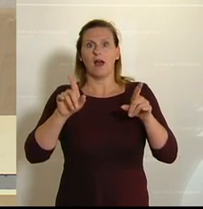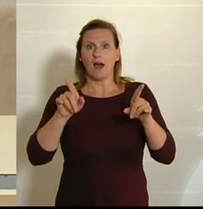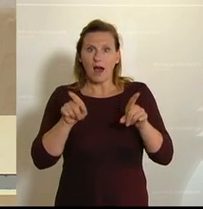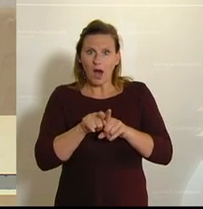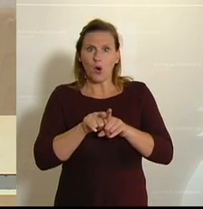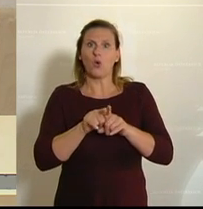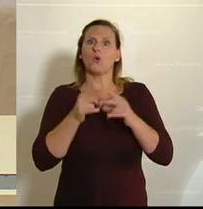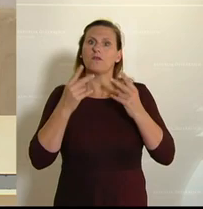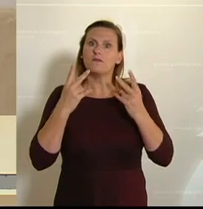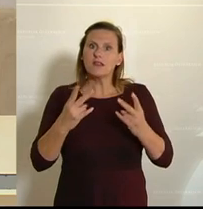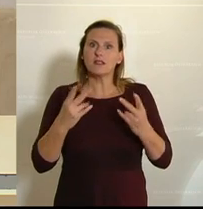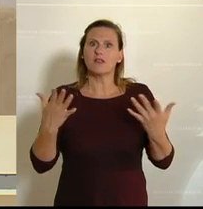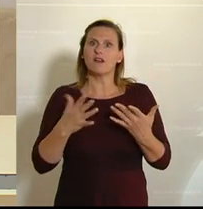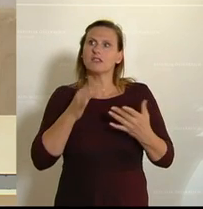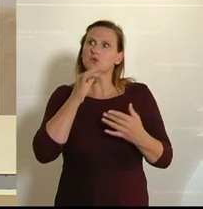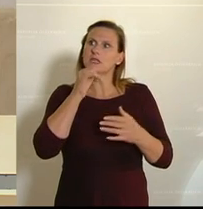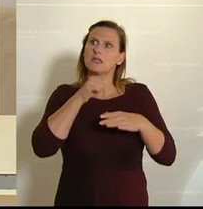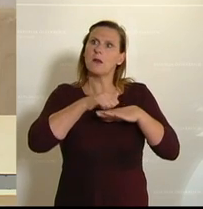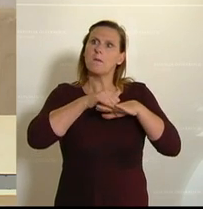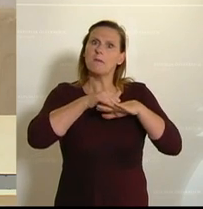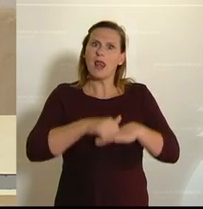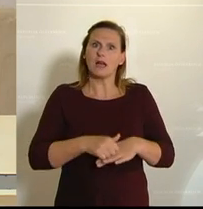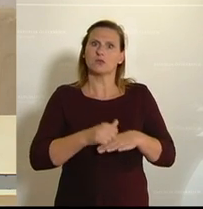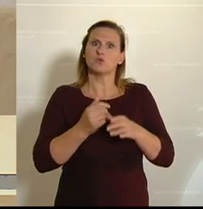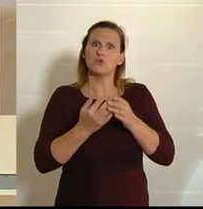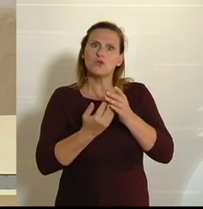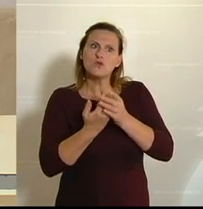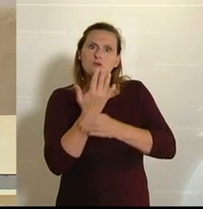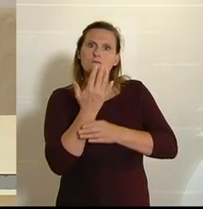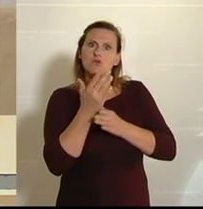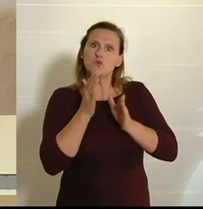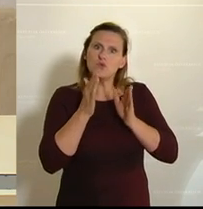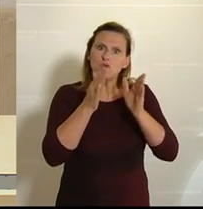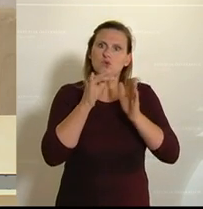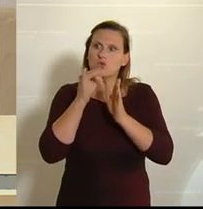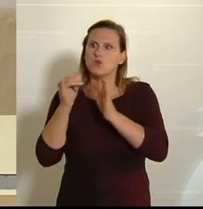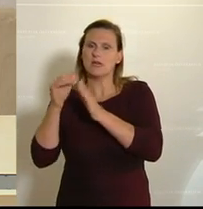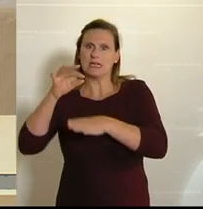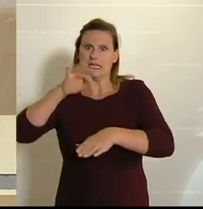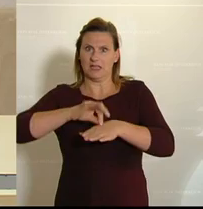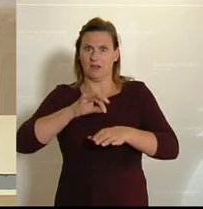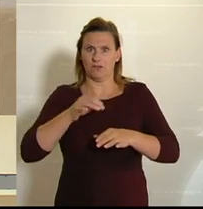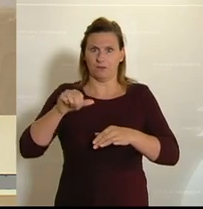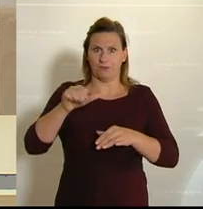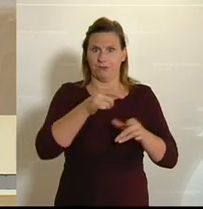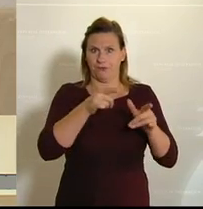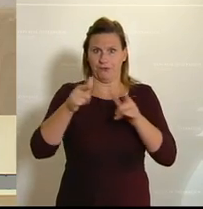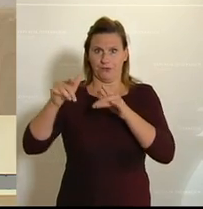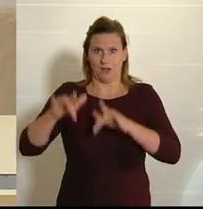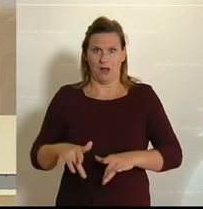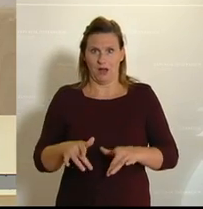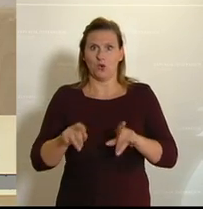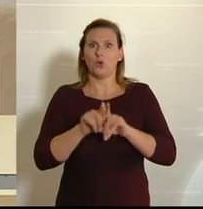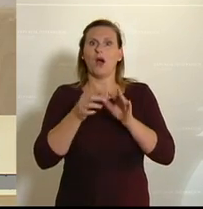Dabei ist auch auf eine Nichtbelastung der Blühstreifen durch Pestizide besonders wertzulegen. Und nun noch einen